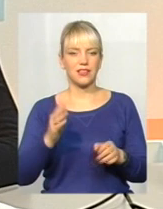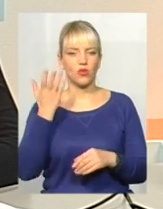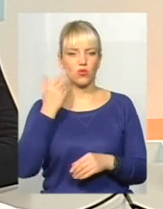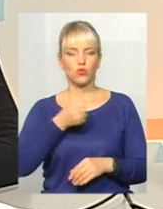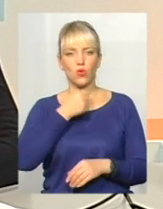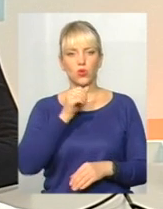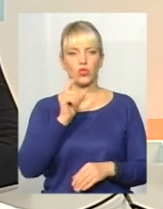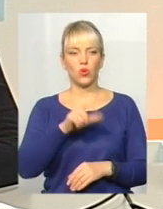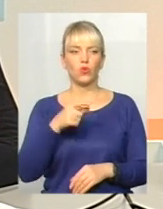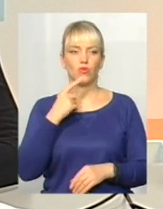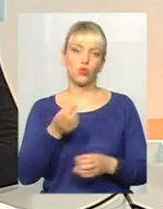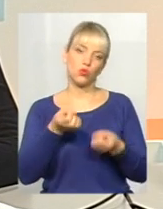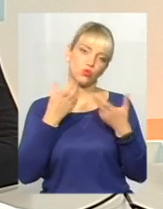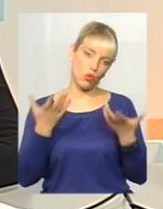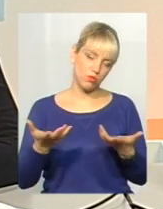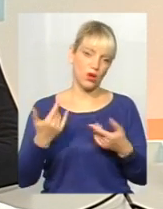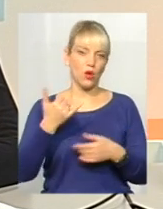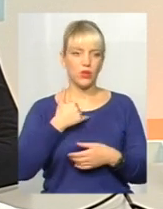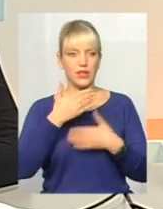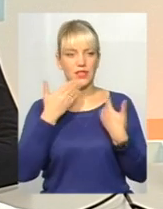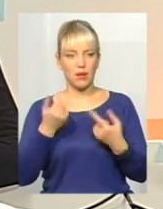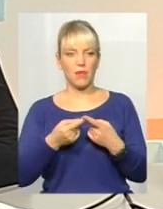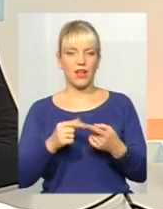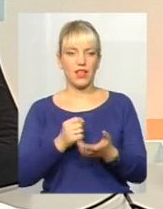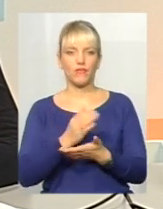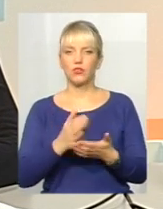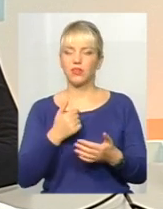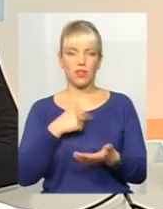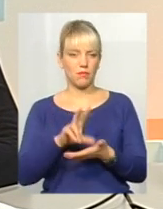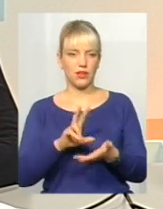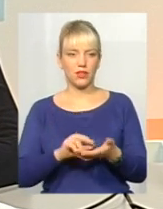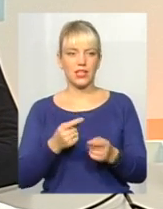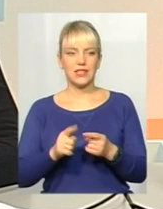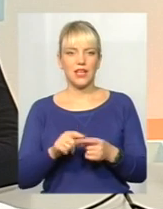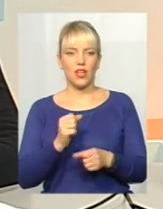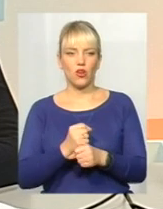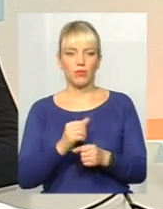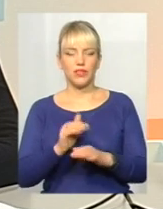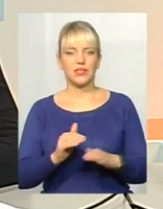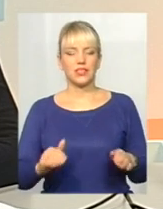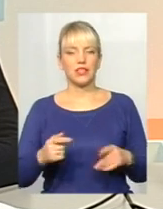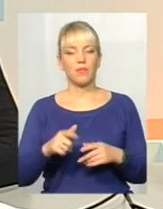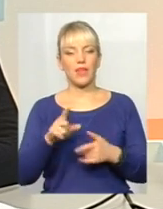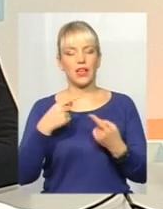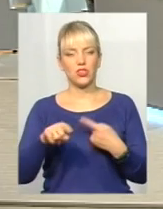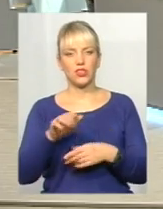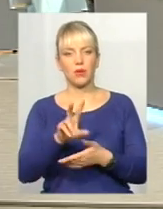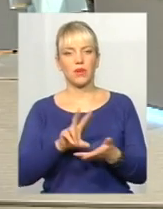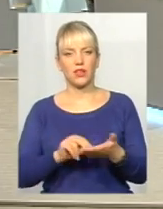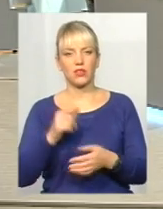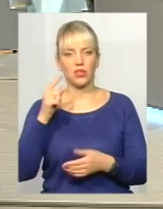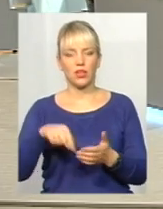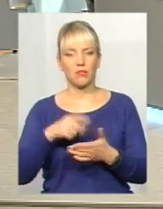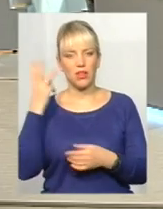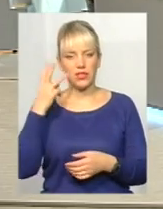люди кажуть, ну, добре, в нас немає інфраструктури, я їм проголошую такі приклади, це роблять діти. Інший приклад, це вже Хмельницький, 13-та